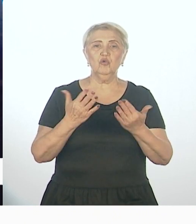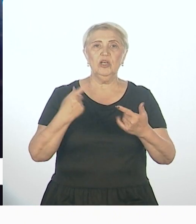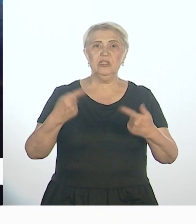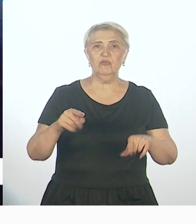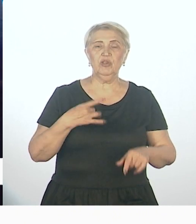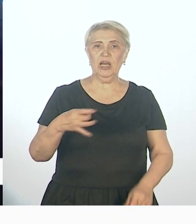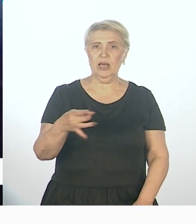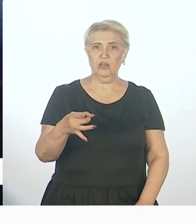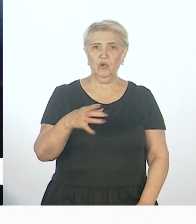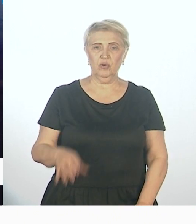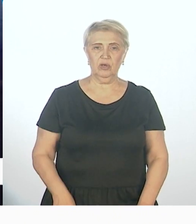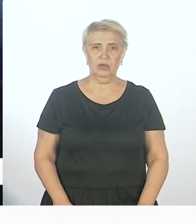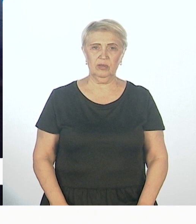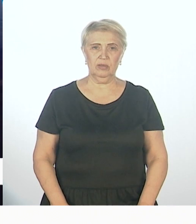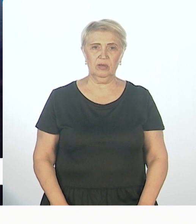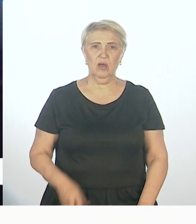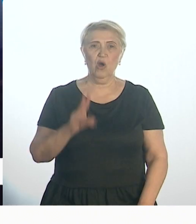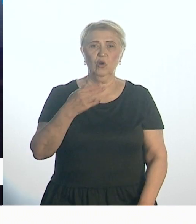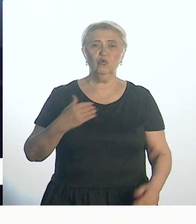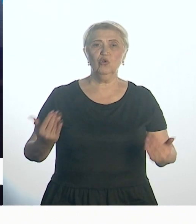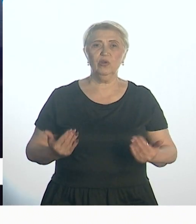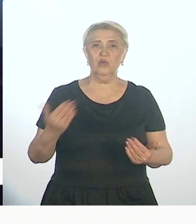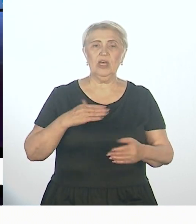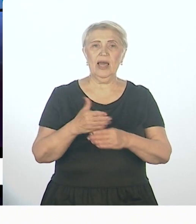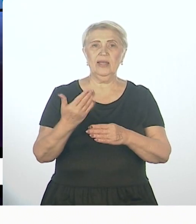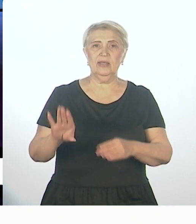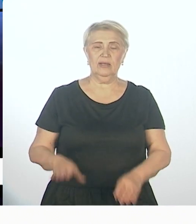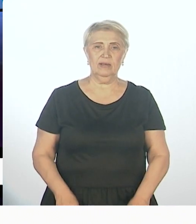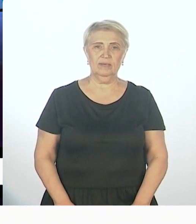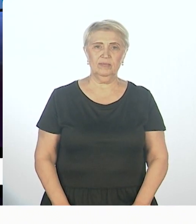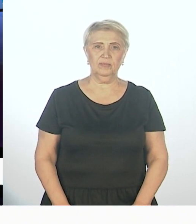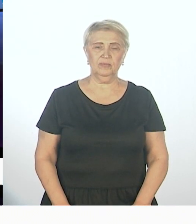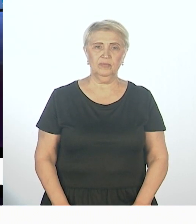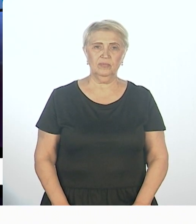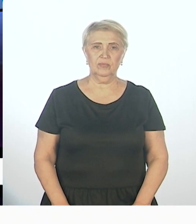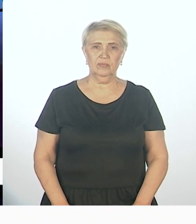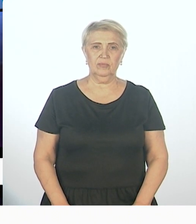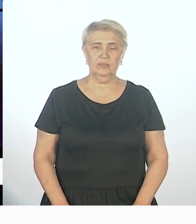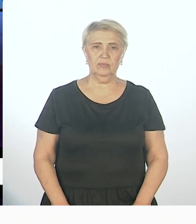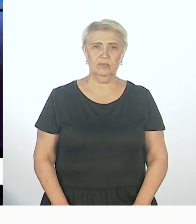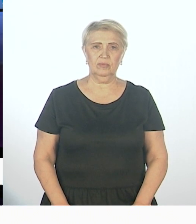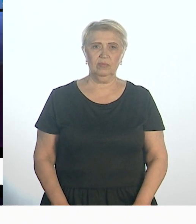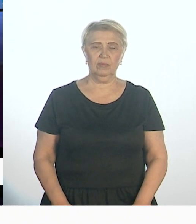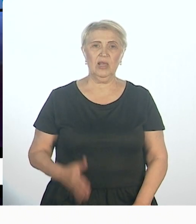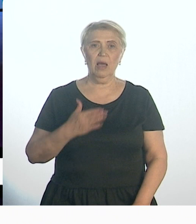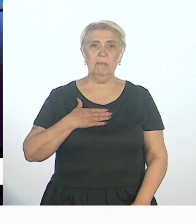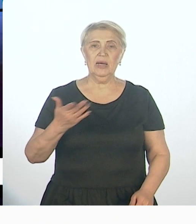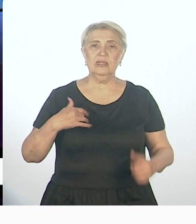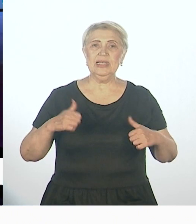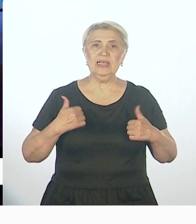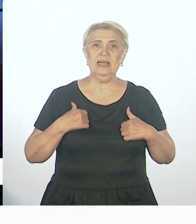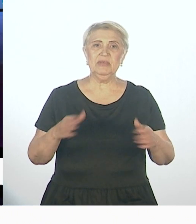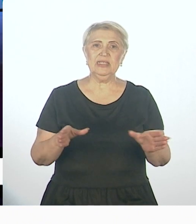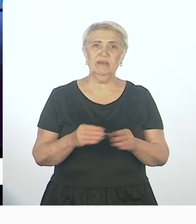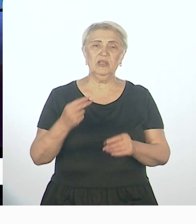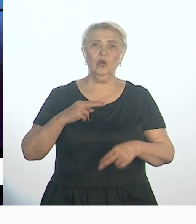государственный сектор живет отдельно. Конфликтуют еще при этом, Некоммерческий живет отдельно, коммерческий живет отдельно. А мы стараемся совместно